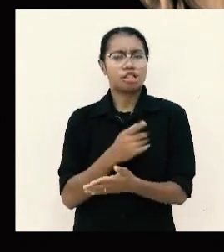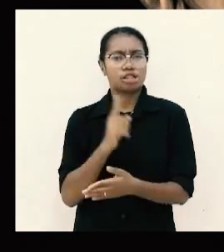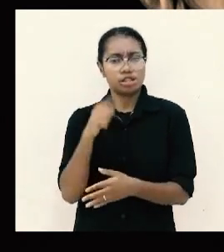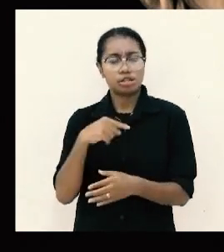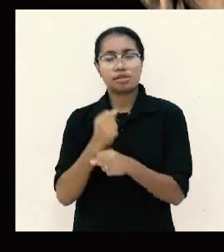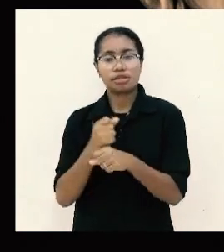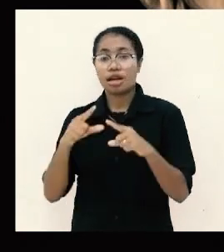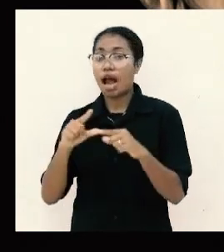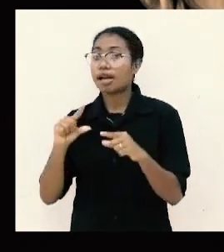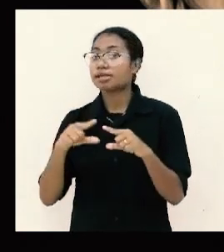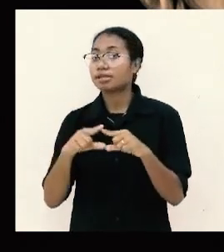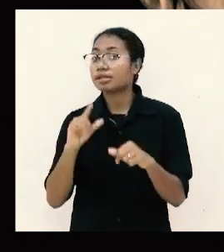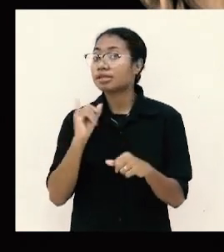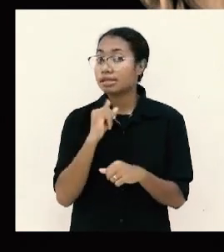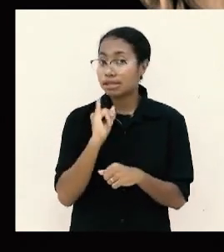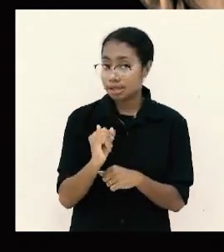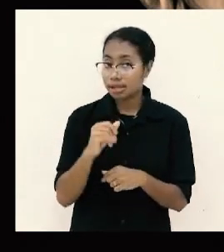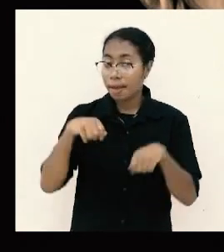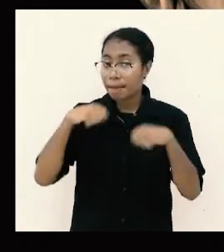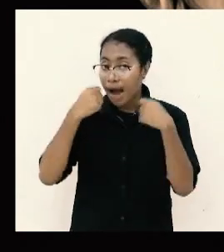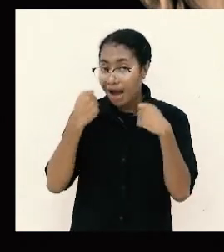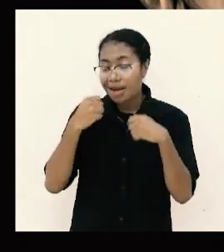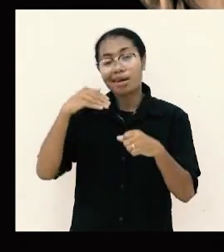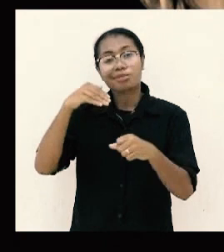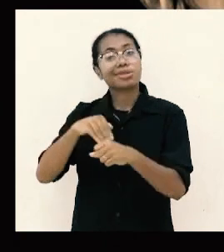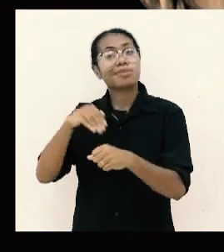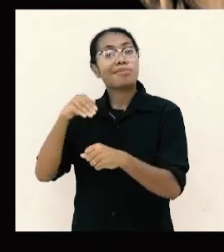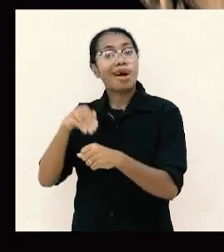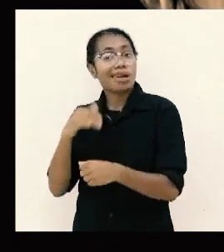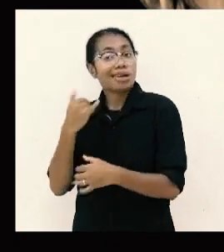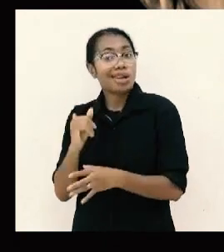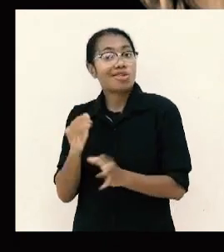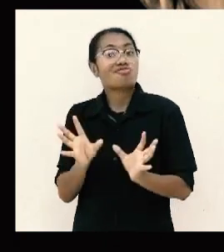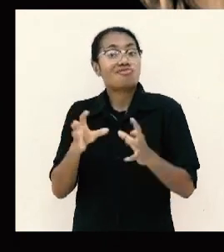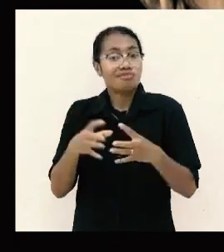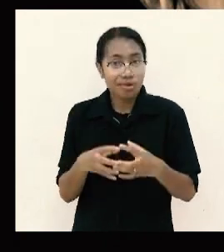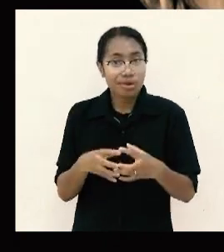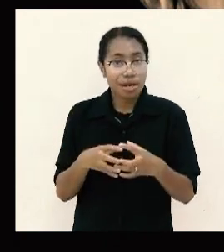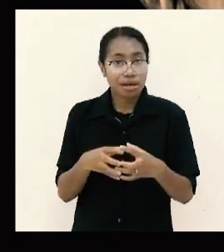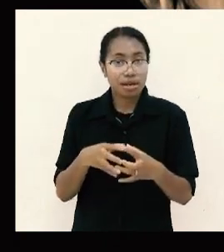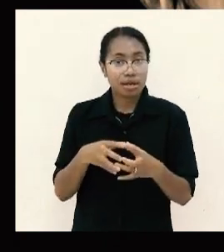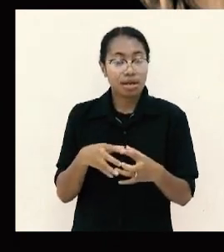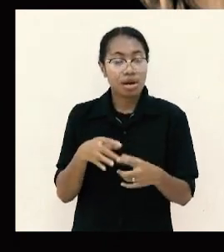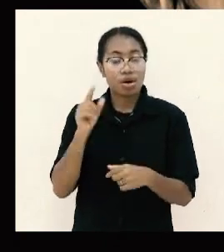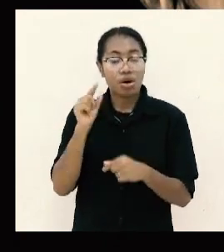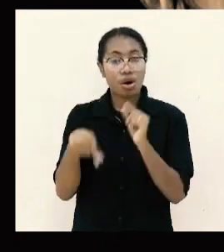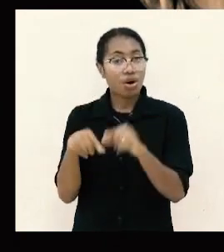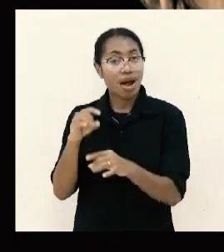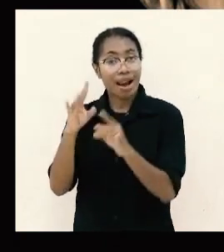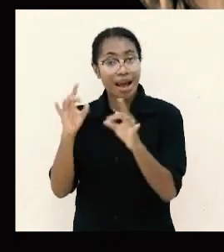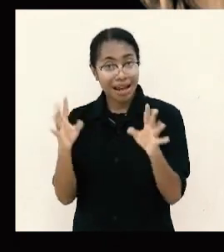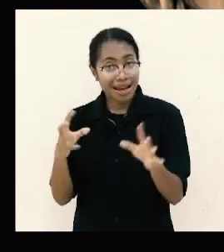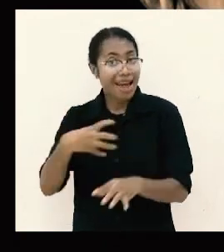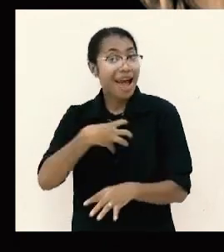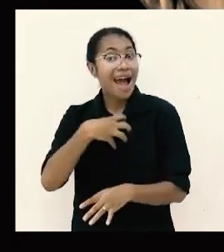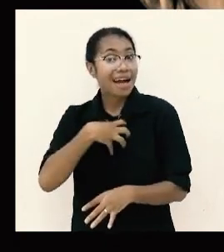tapi mereka makan dari persembahan persepuluhan yang dikumpulkan oleh sebelah suku yang lain jadi maksudnya hak disini adalah hak untuk